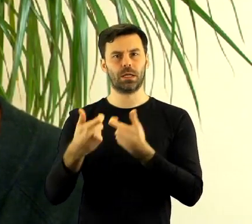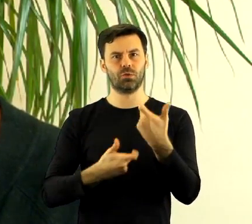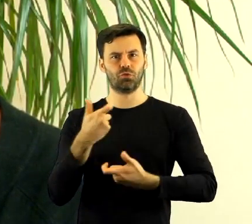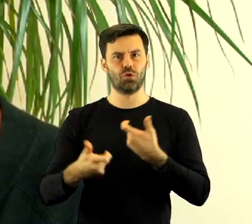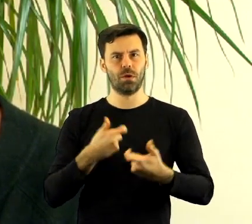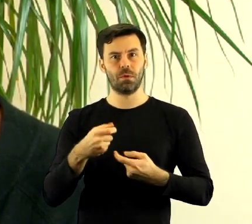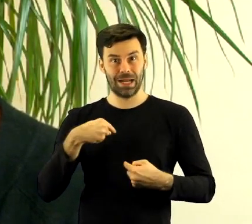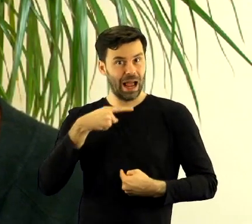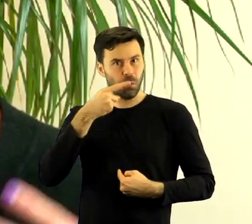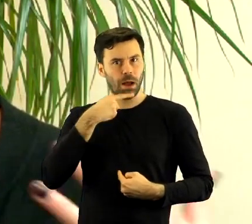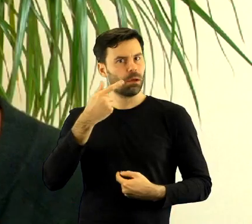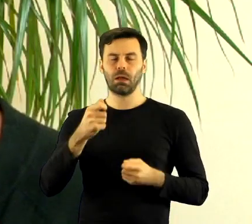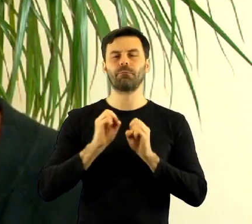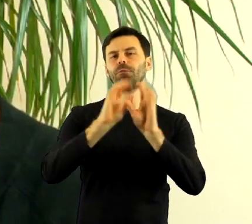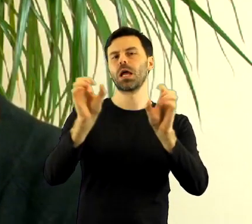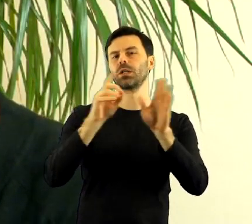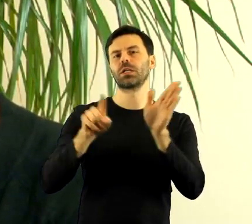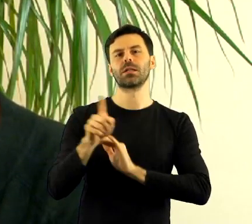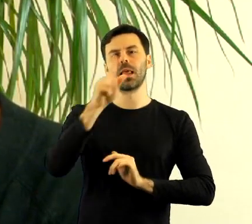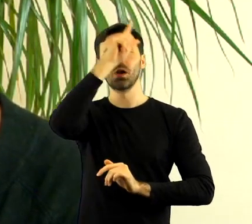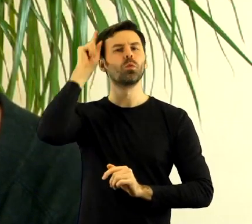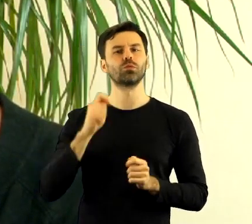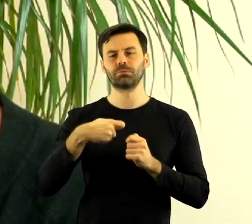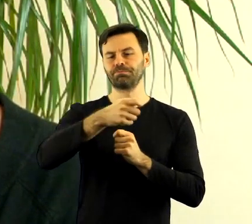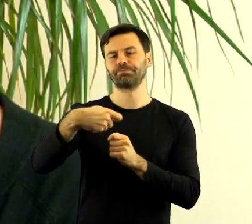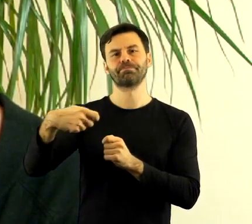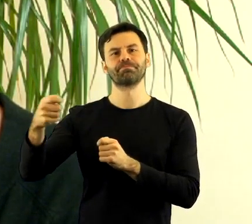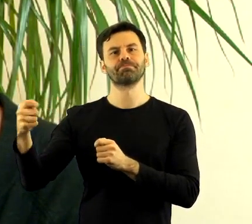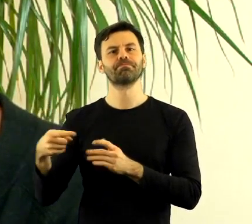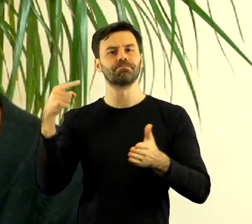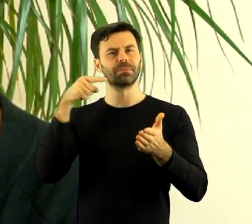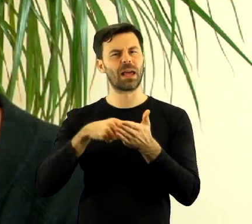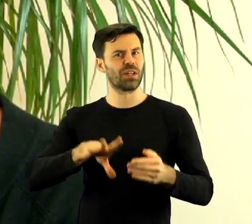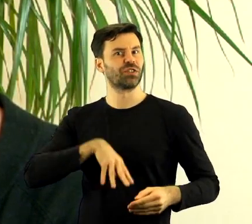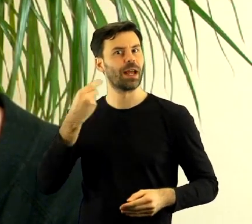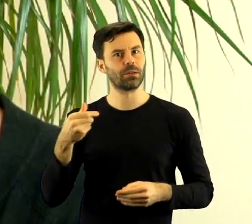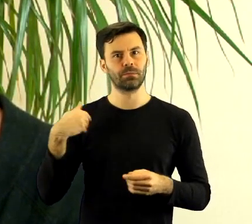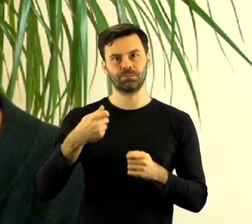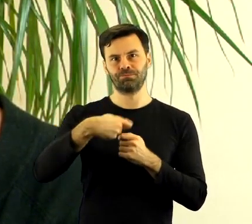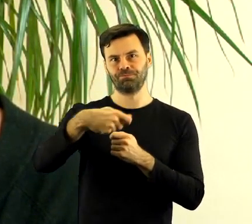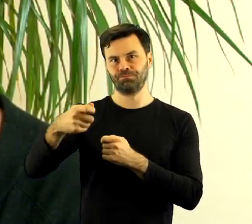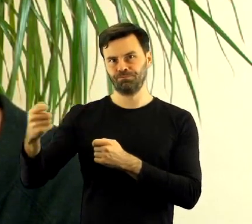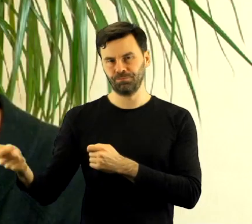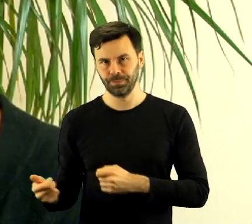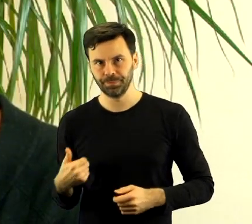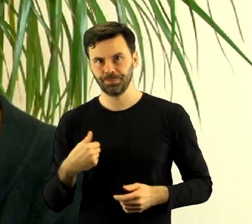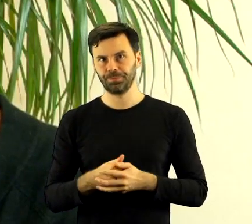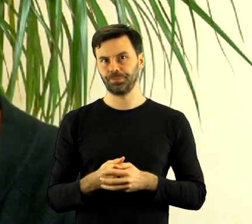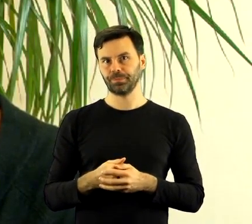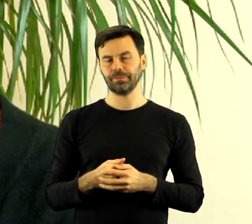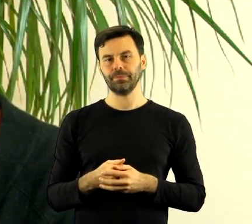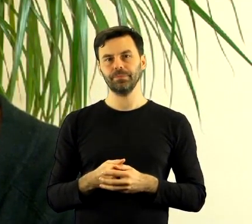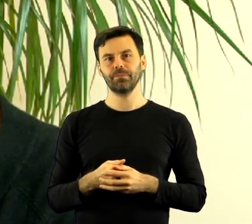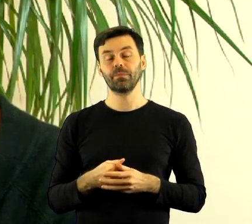się do zarzucania nam kłamstw i rozdawałyśmy w dniu festynu wśród mieszkańców. To